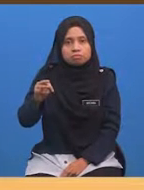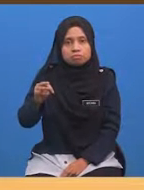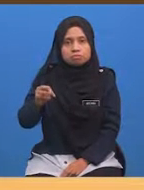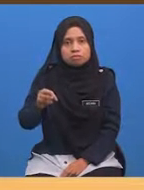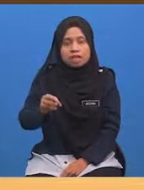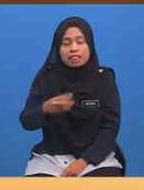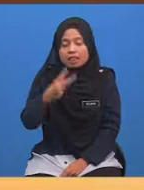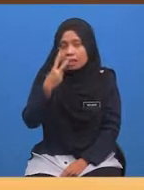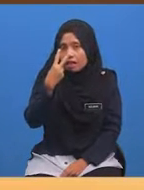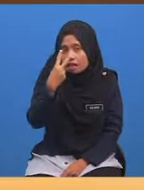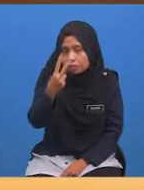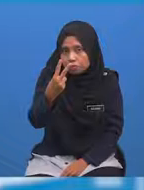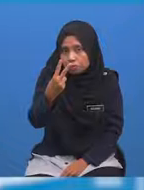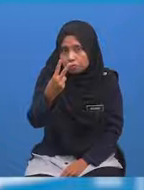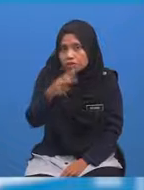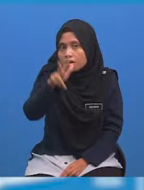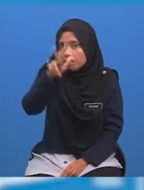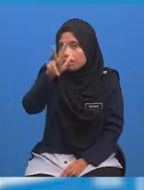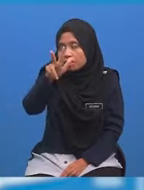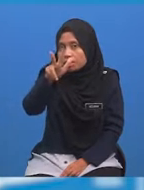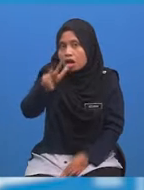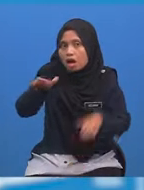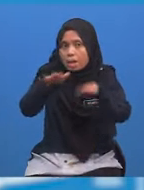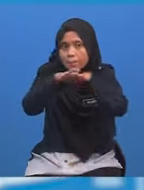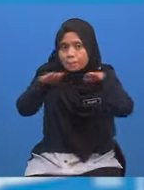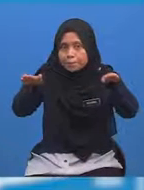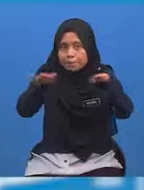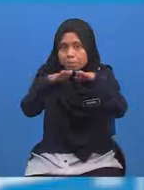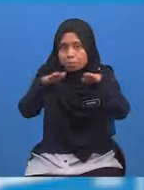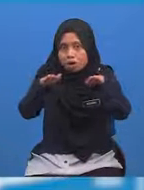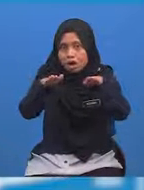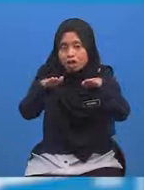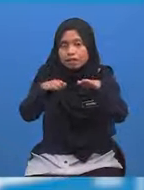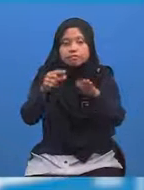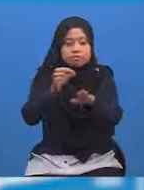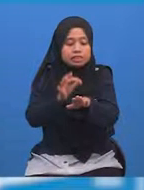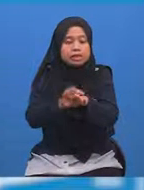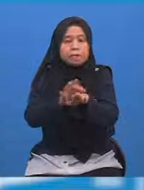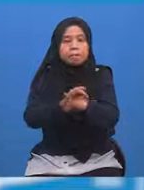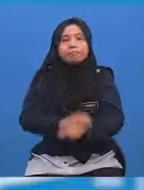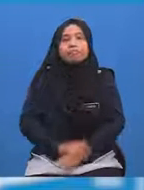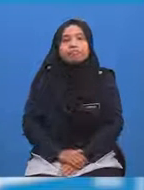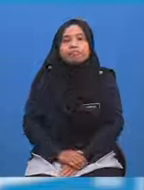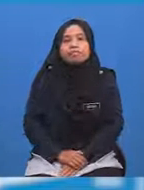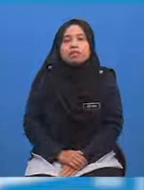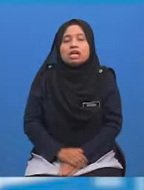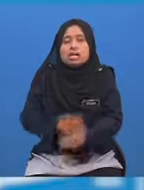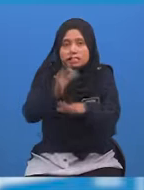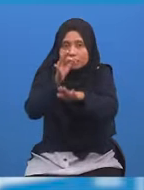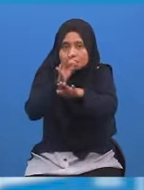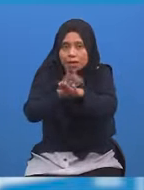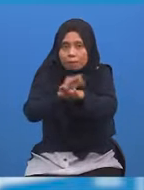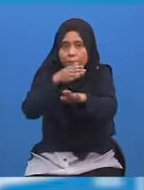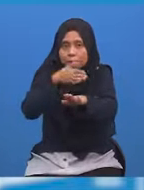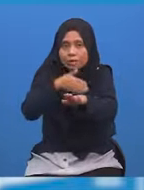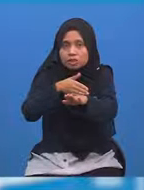sila perhatikan Tiga permukaan jam berikut Ini ialah jam pada